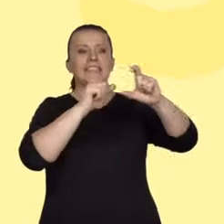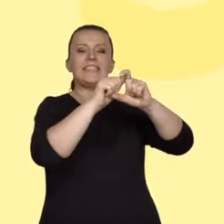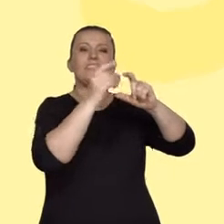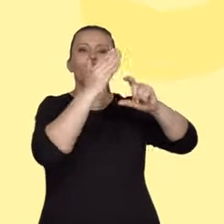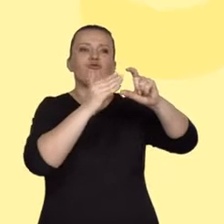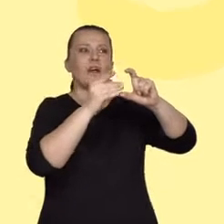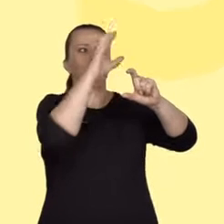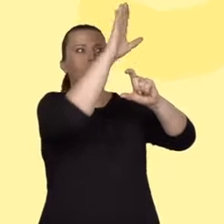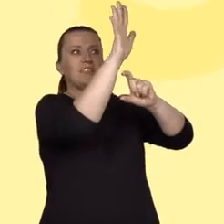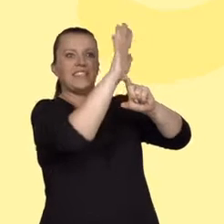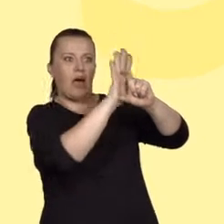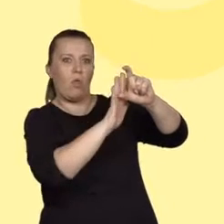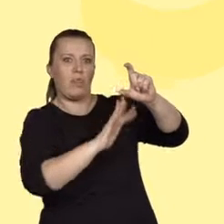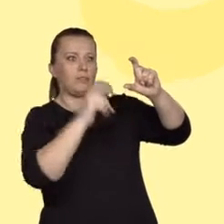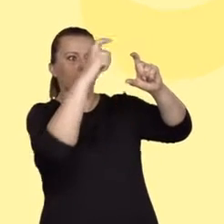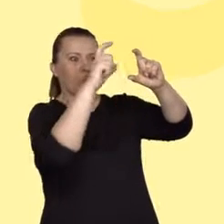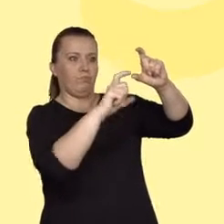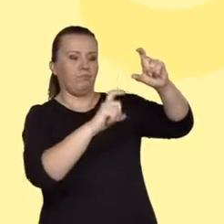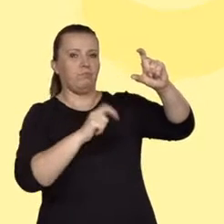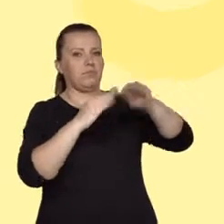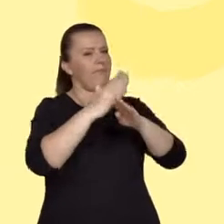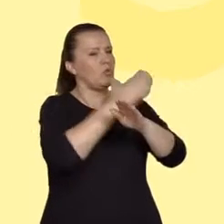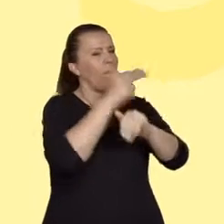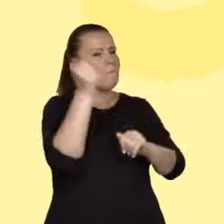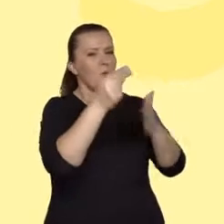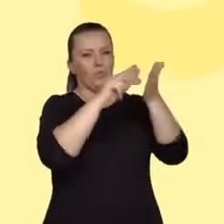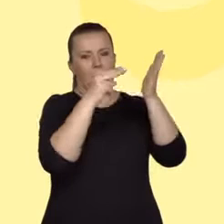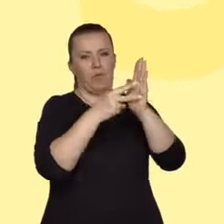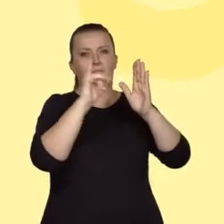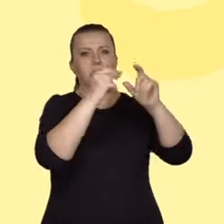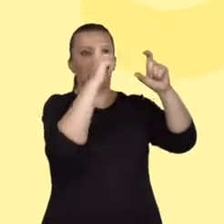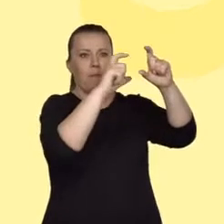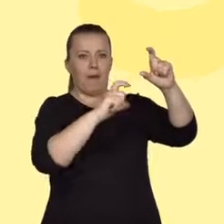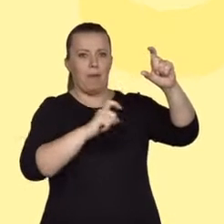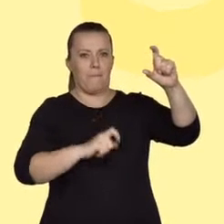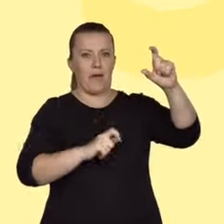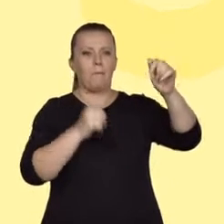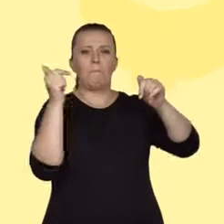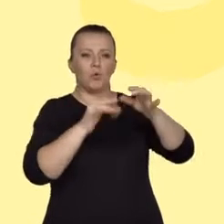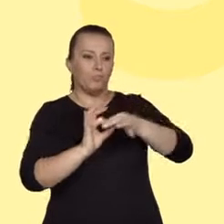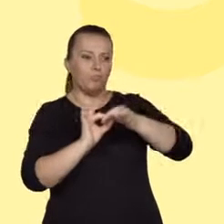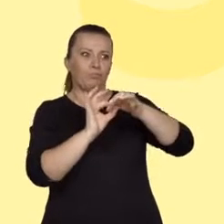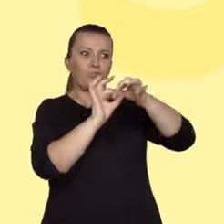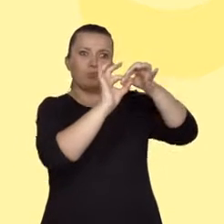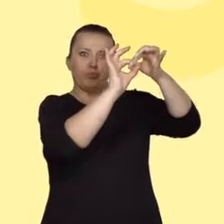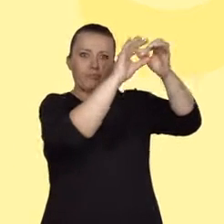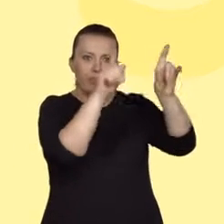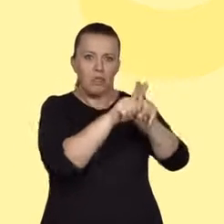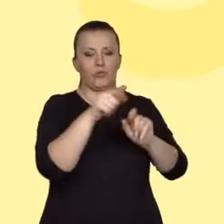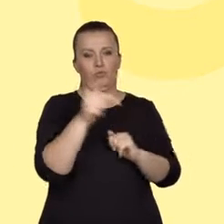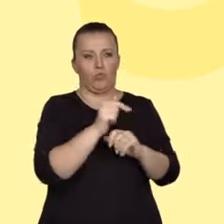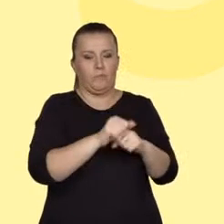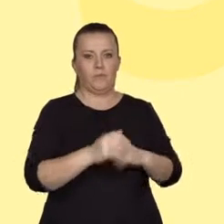przystąpi się do pisania. Akapity powinny być ze sobą powiązane i muszą następować po sobie w określonej, uporządkowanej, logicznej kolejności.